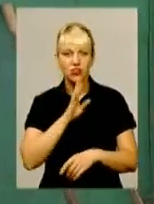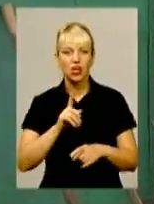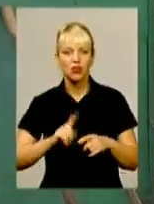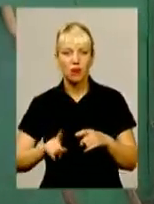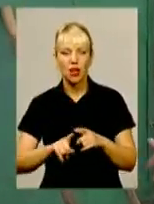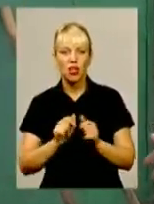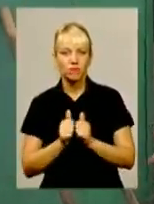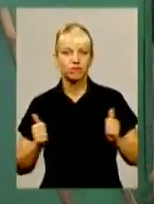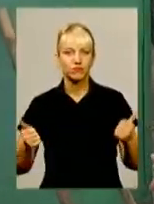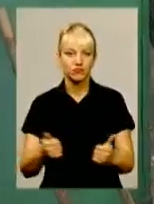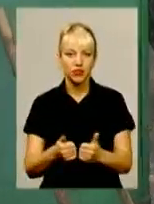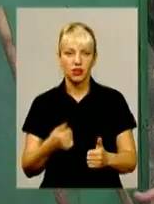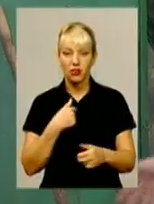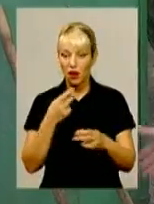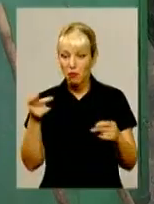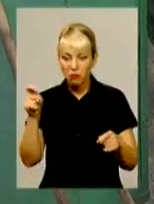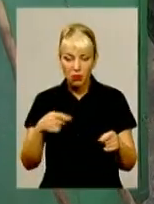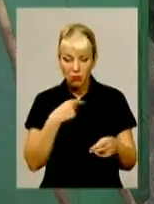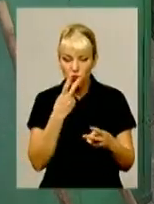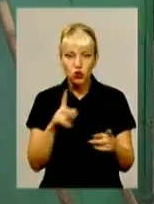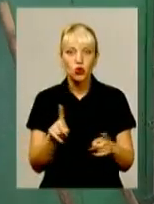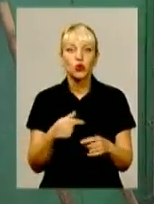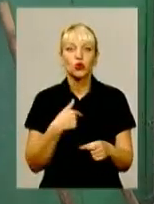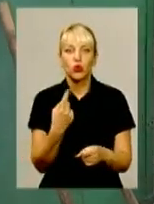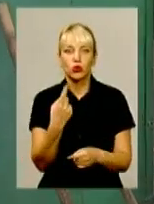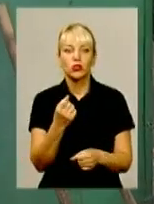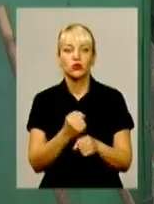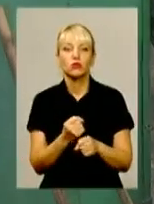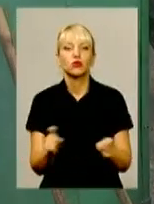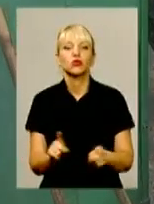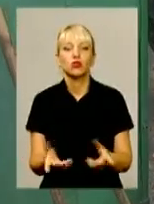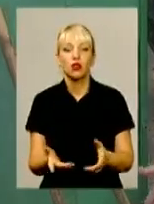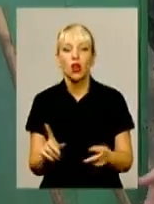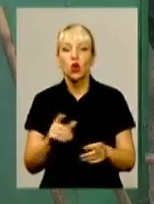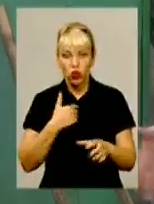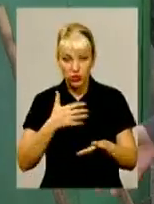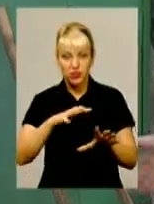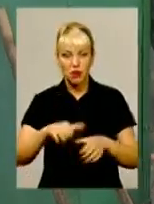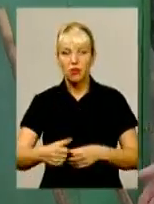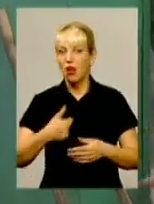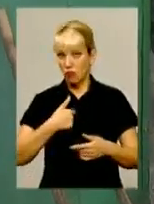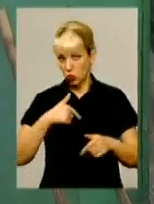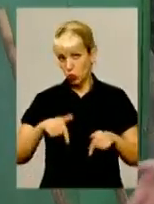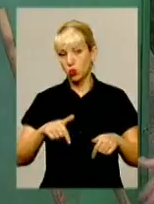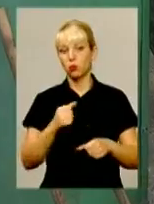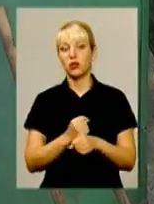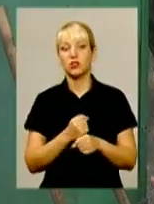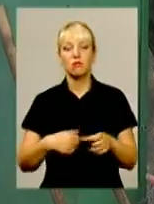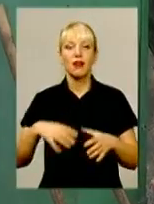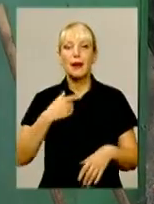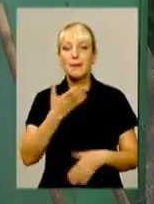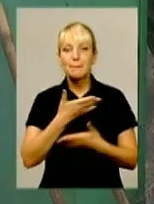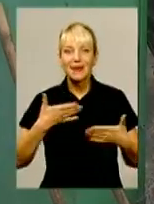доктор щось робить. Я приїхав, я бачу, що я тут не маю що робити, бо я приїхав один. Вони що, хотіли забрати, Вони кажуть, ми тут працюємо, ми всі тут